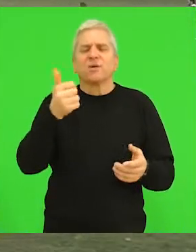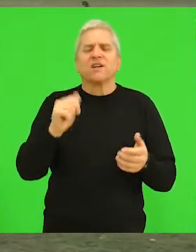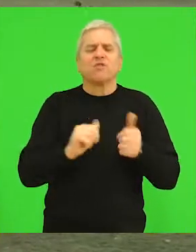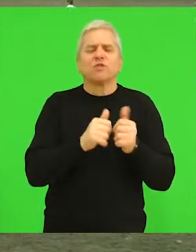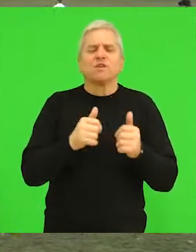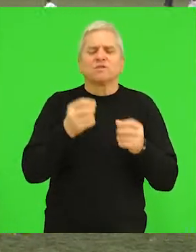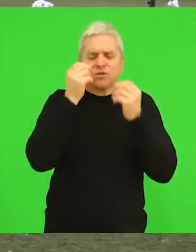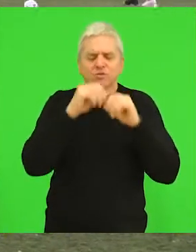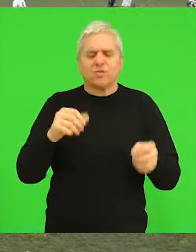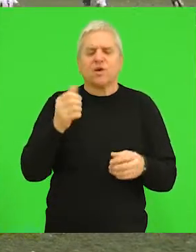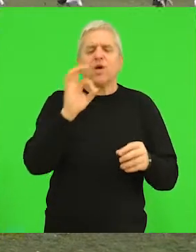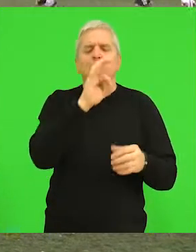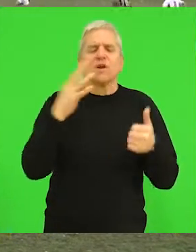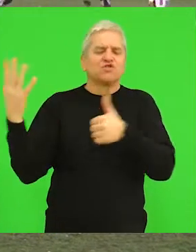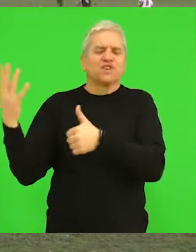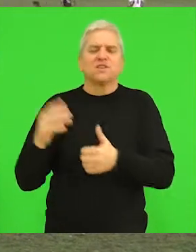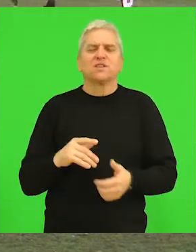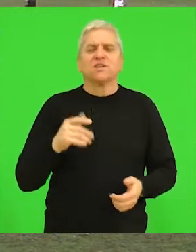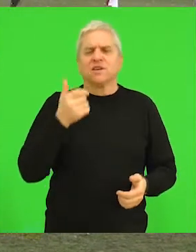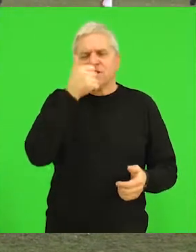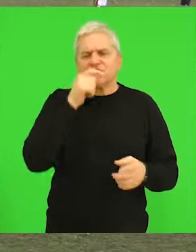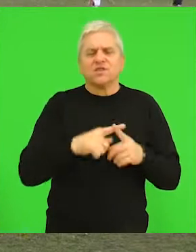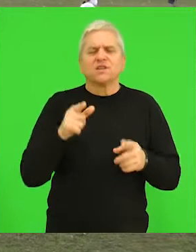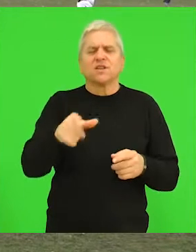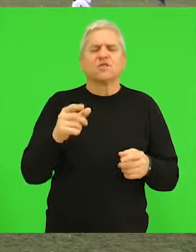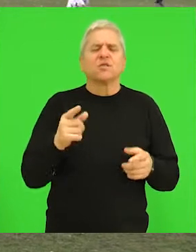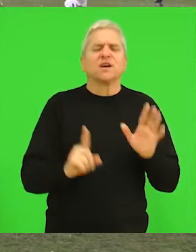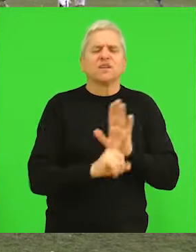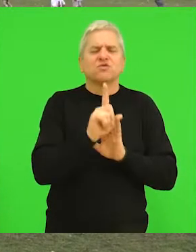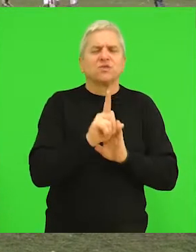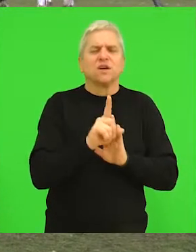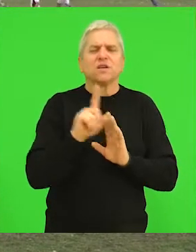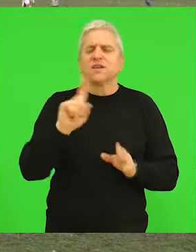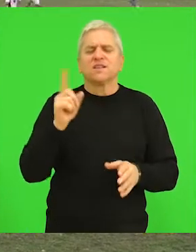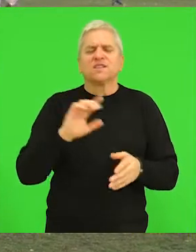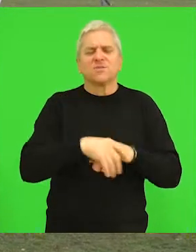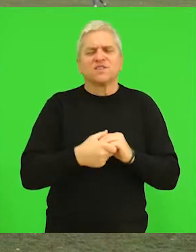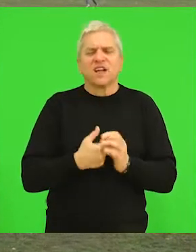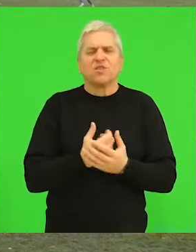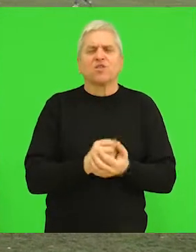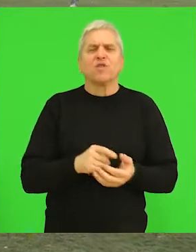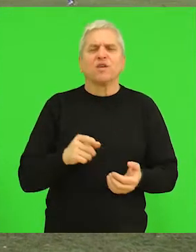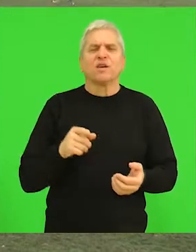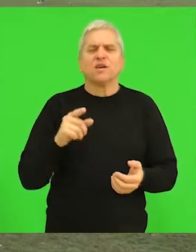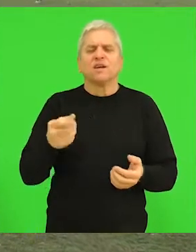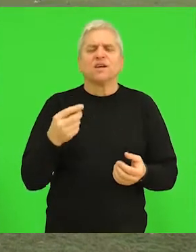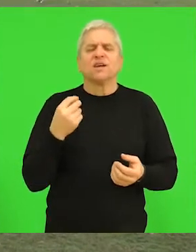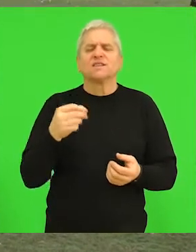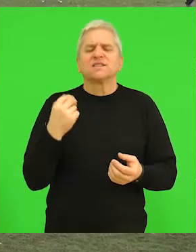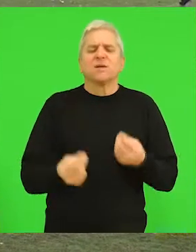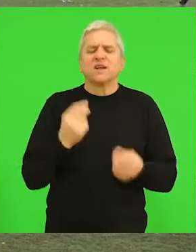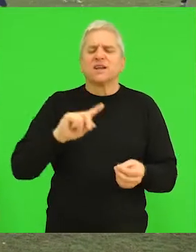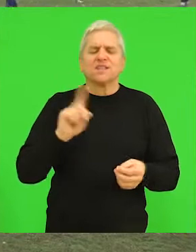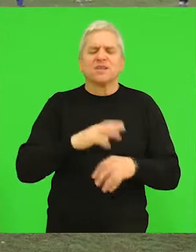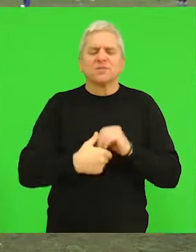zabeležio poraz od 0 prema 6 što se tiče znači samog rezultata nezadovoljan sam što se tiče same